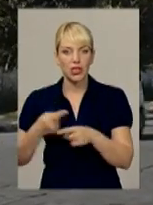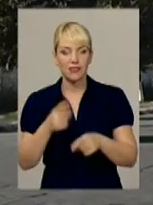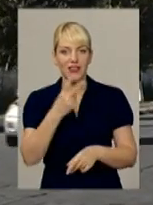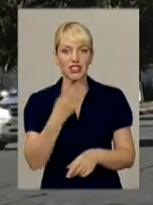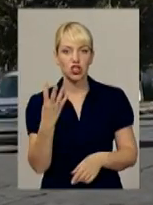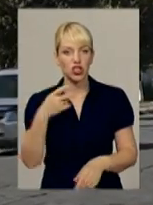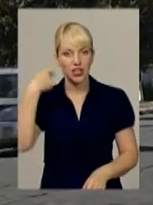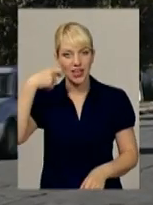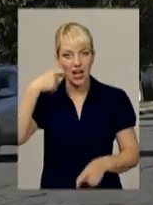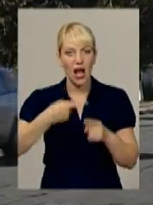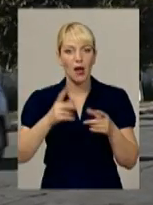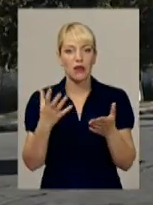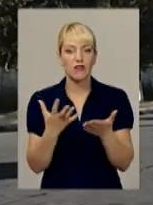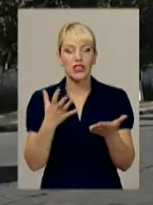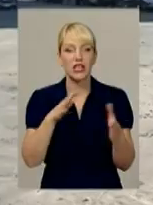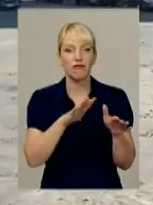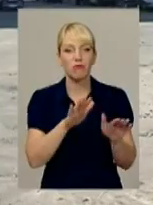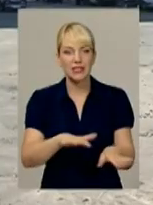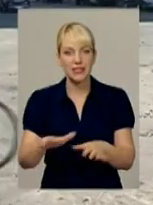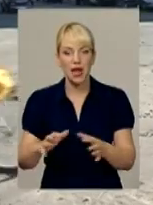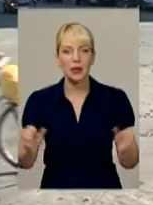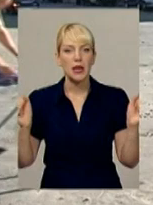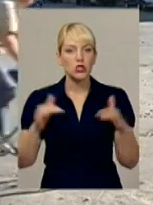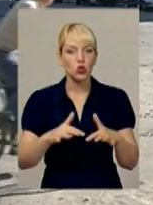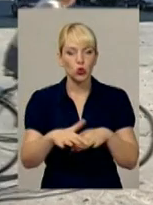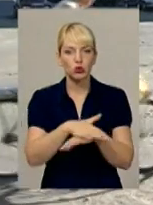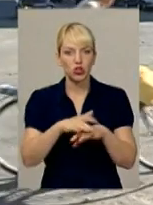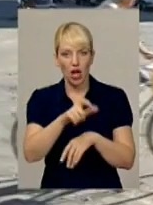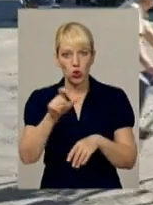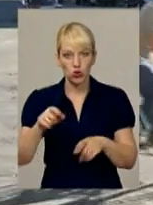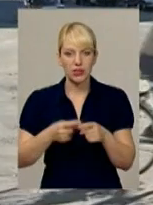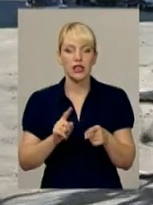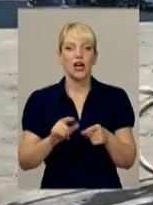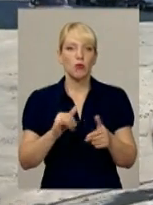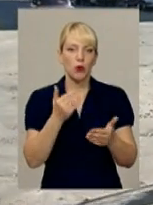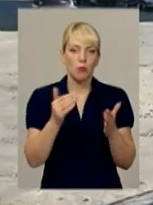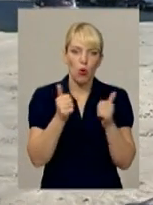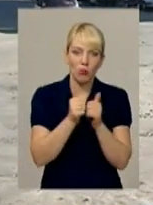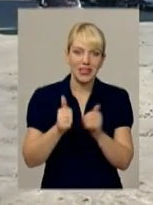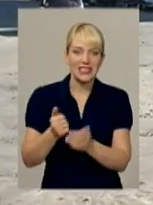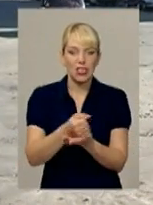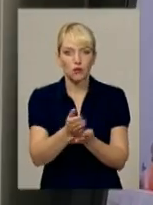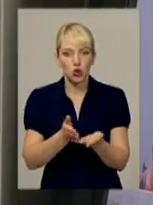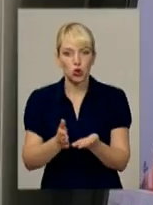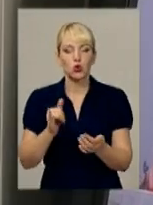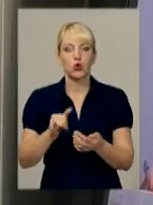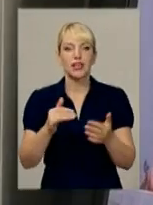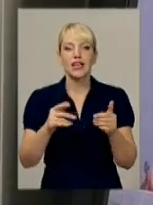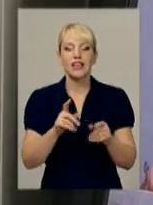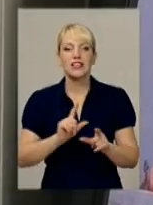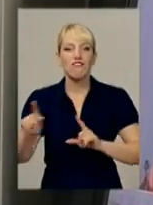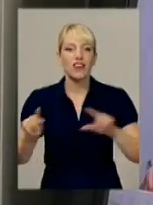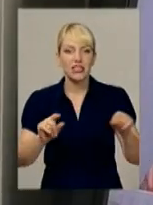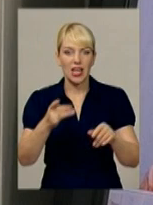встановили у місцях масового скупчення людей, поблизу важливих об'єктів інфраструктури та на всіх виїздах з райцентру. Міліціонери